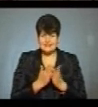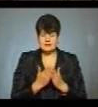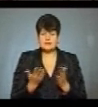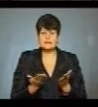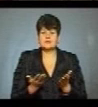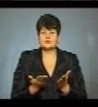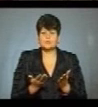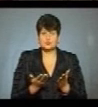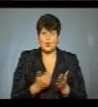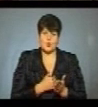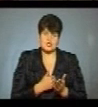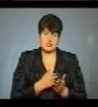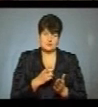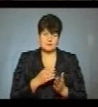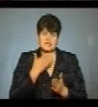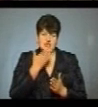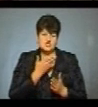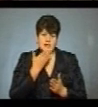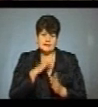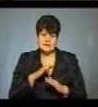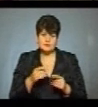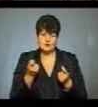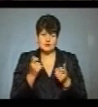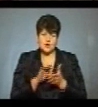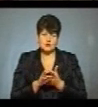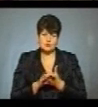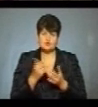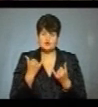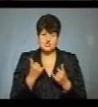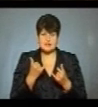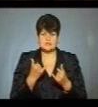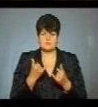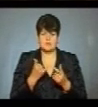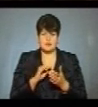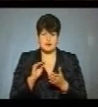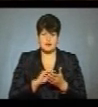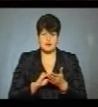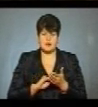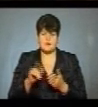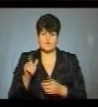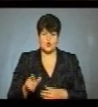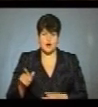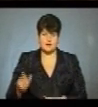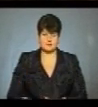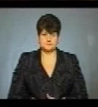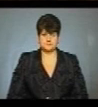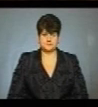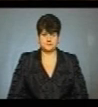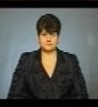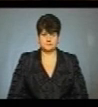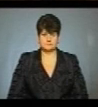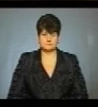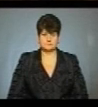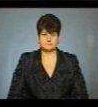хотілося б начитати дітям, щоб вони трошки ознайомилися з сучасними авторами». Діана Ярошенко, Оксана Галіяш. Новини на